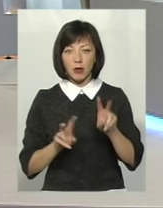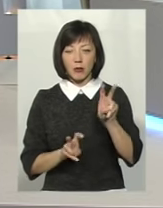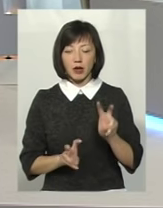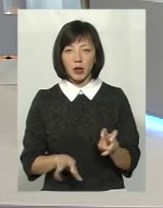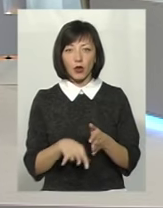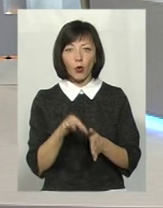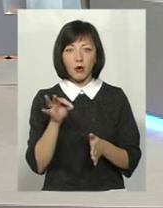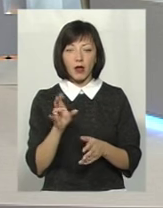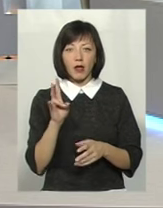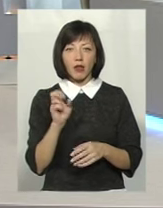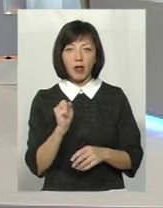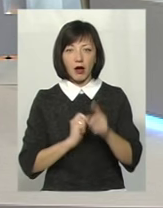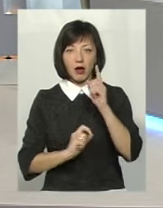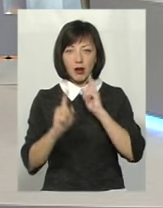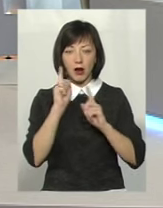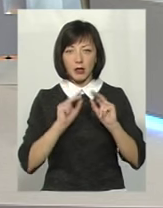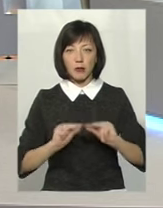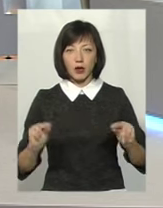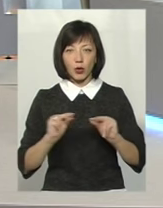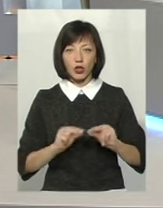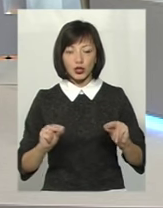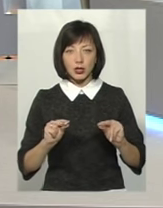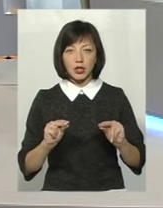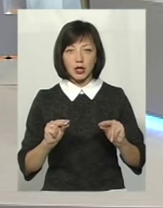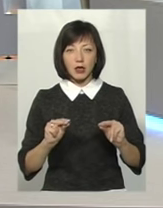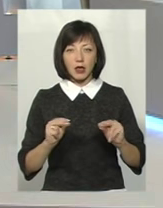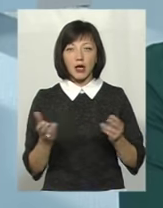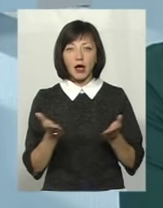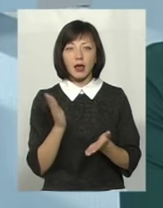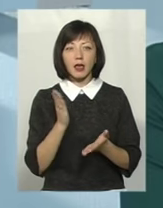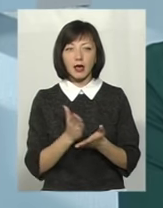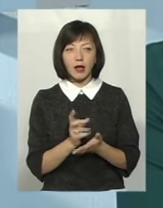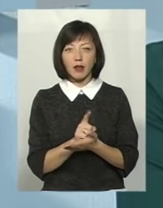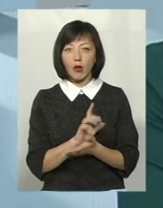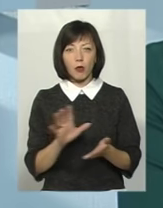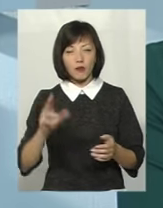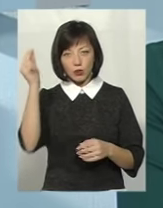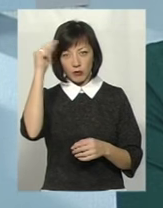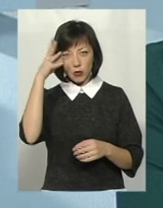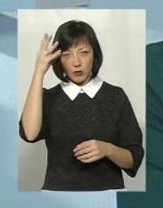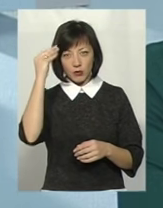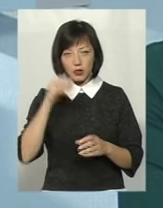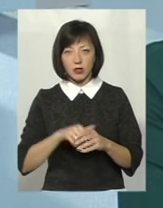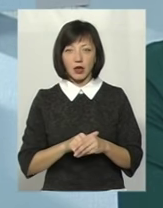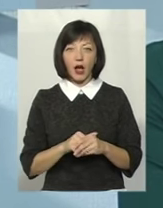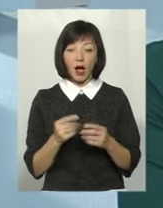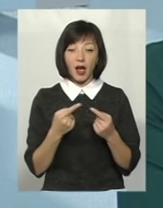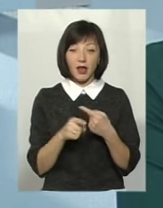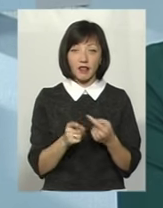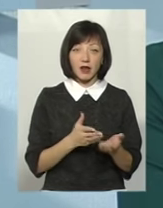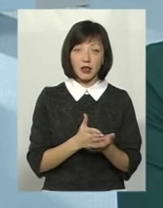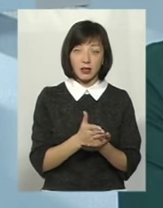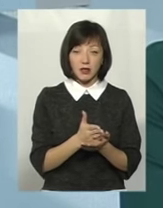обрані на раді педагогічній, тобто, які є необов'язковими до вивчення. А інваріативна